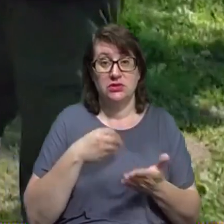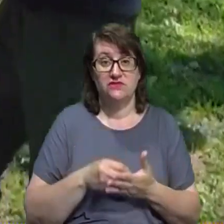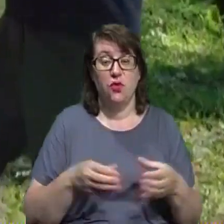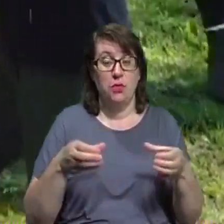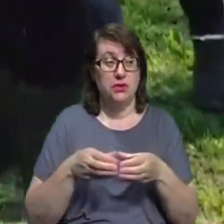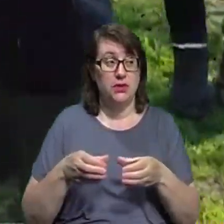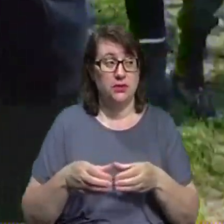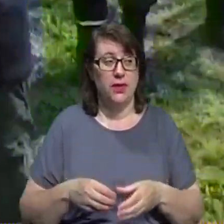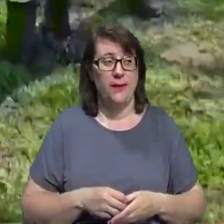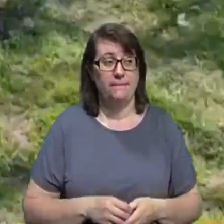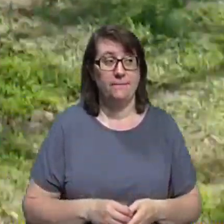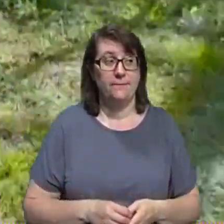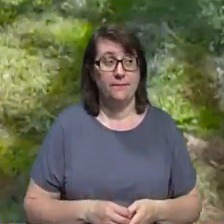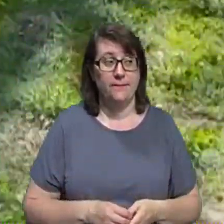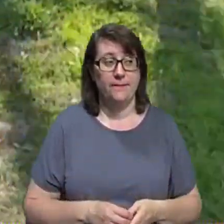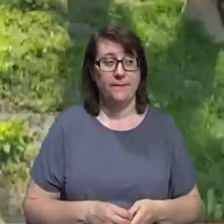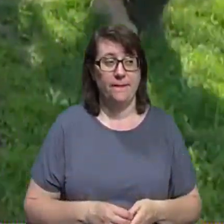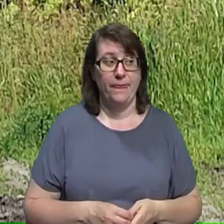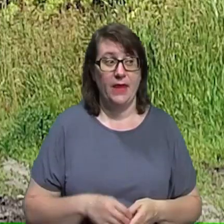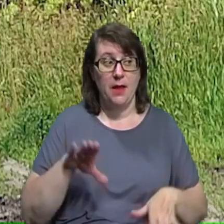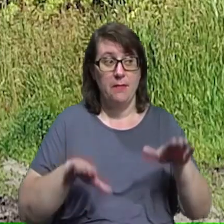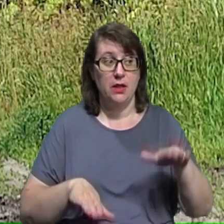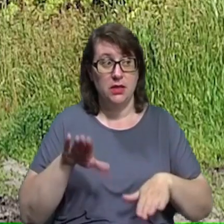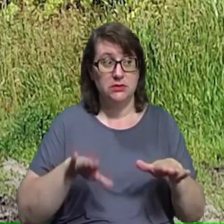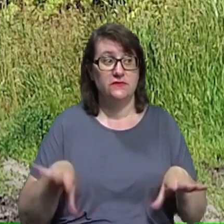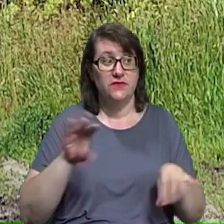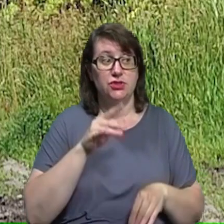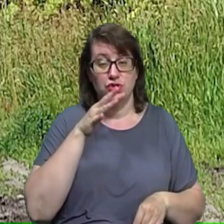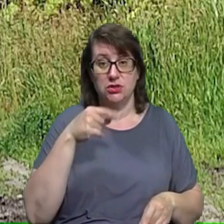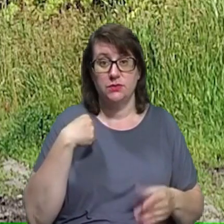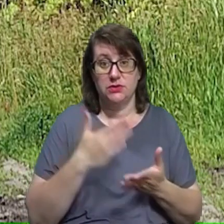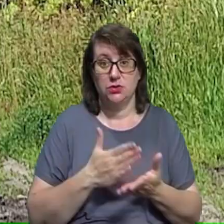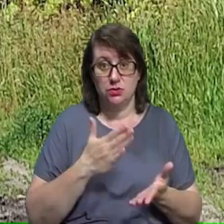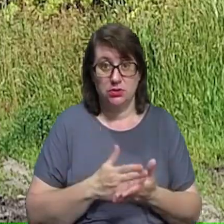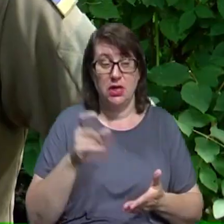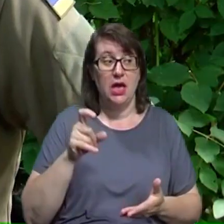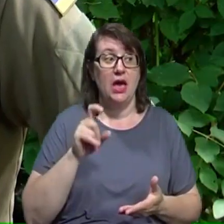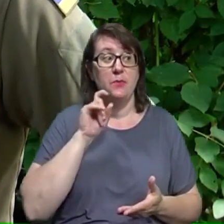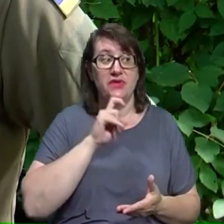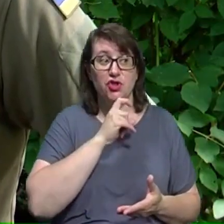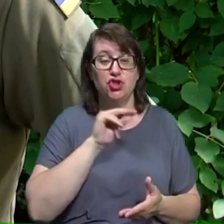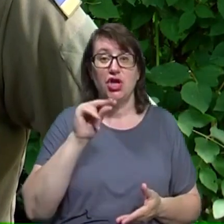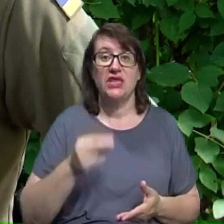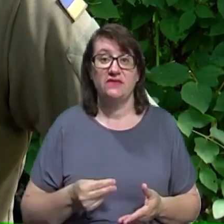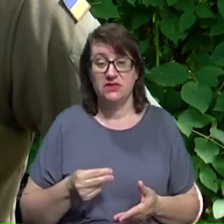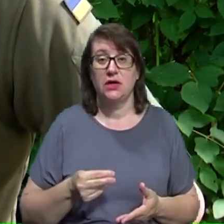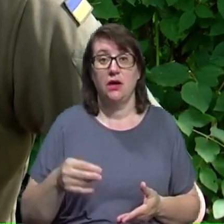«Баланс, баланс» «Ми весь цей час знаходимося на півночі Чернігівської області, але міняємо дислокацію. Вона